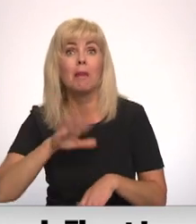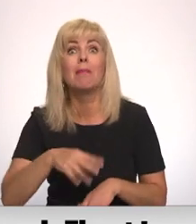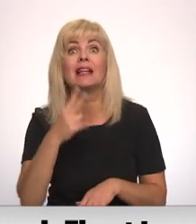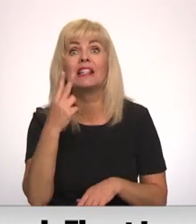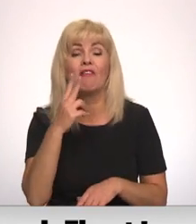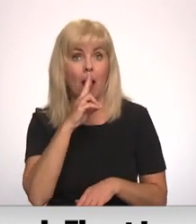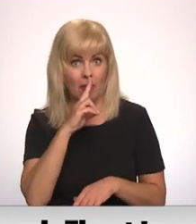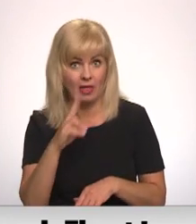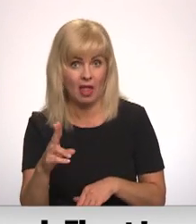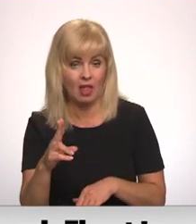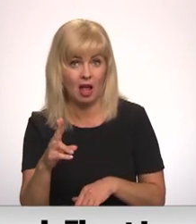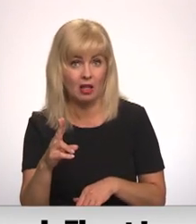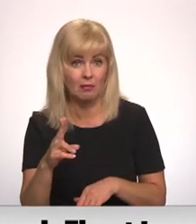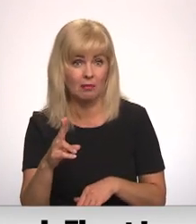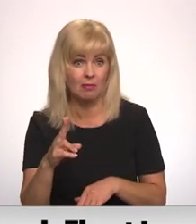nedēļām.